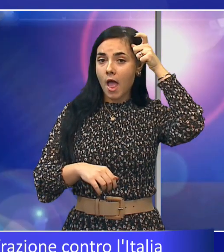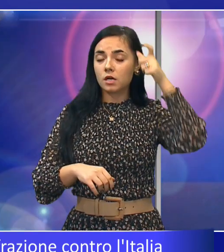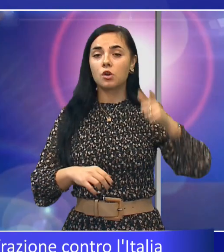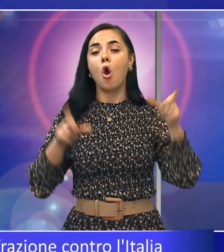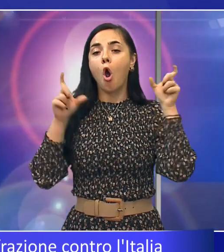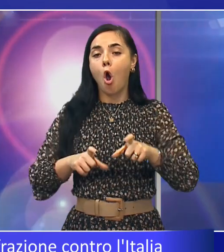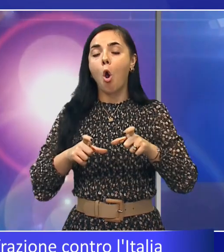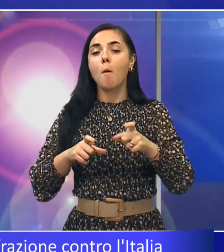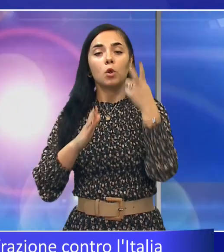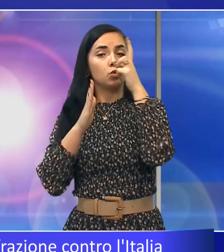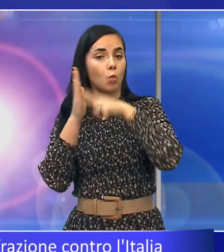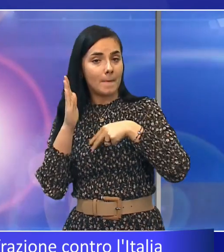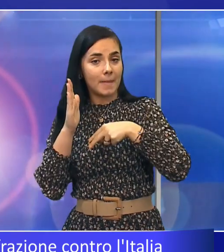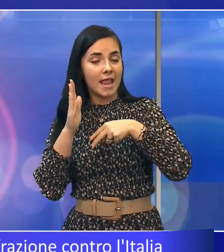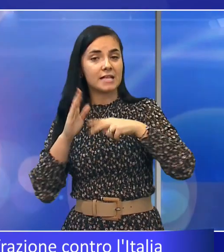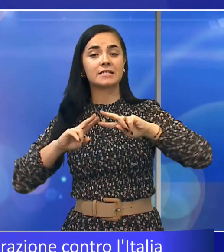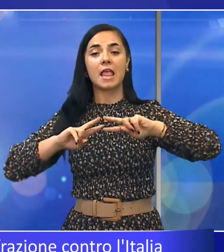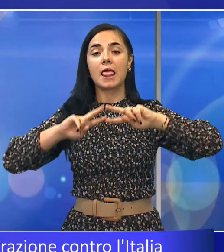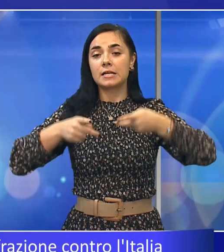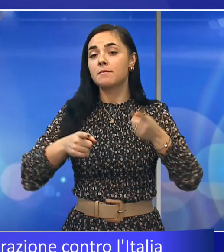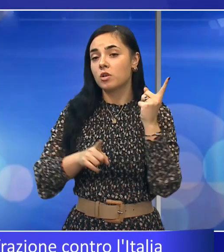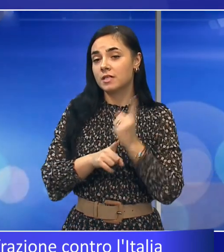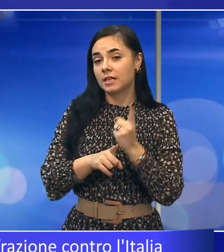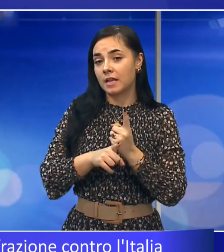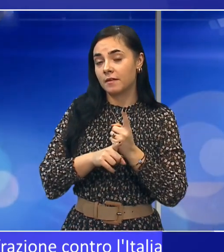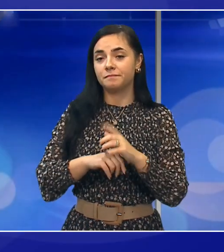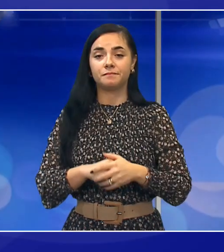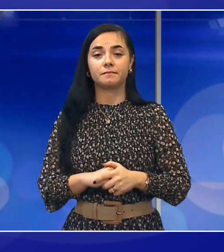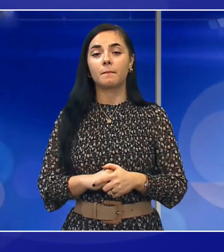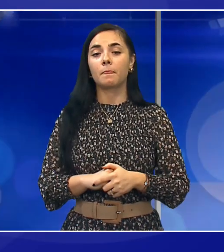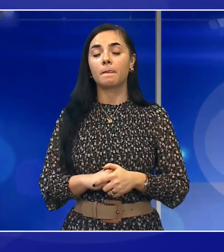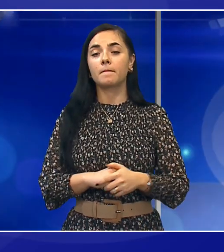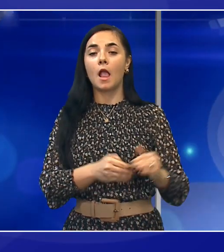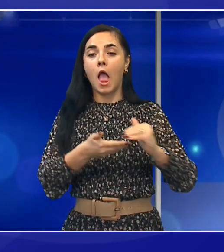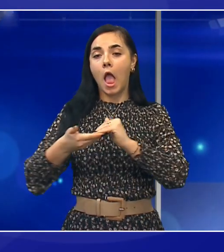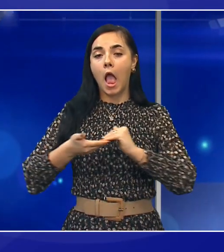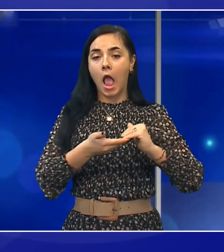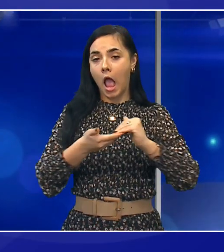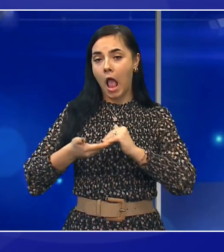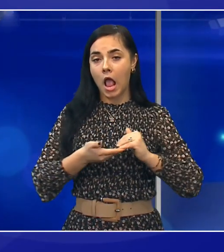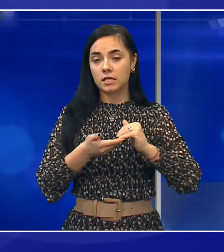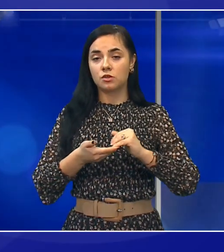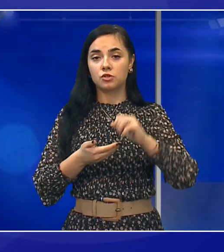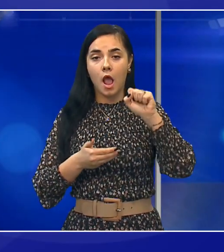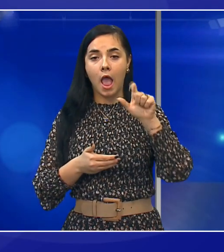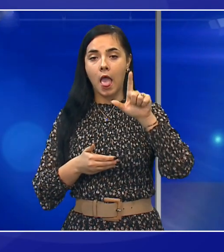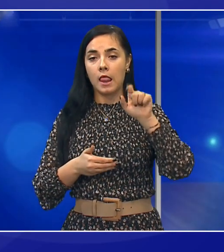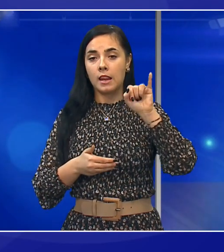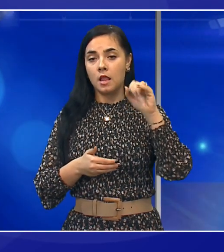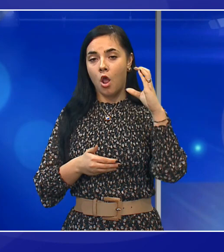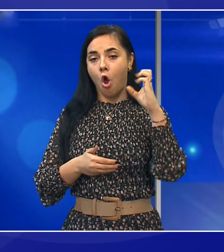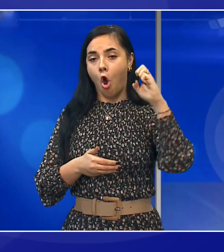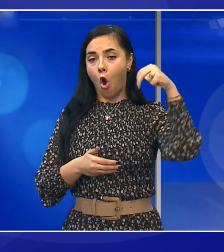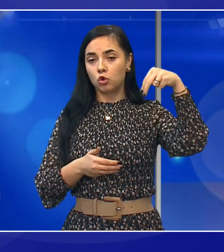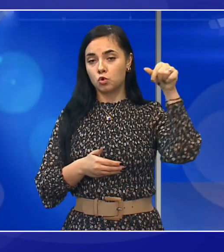l'Associazione dei consumatori adi-consum spera